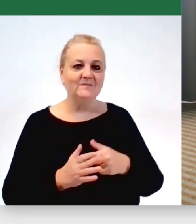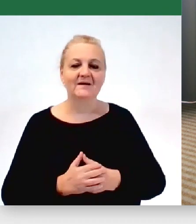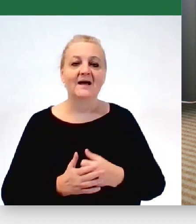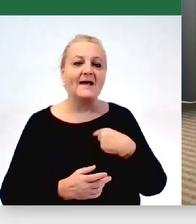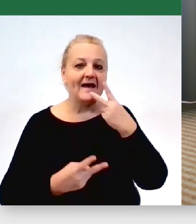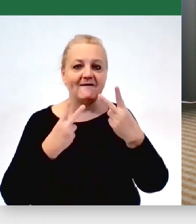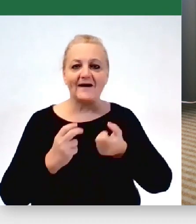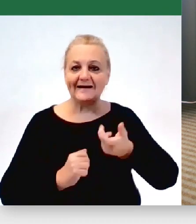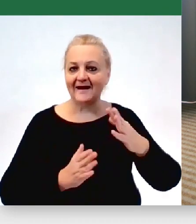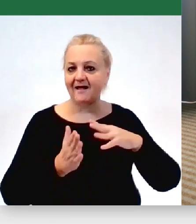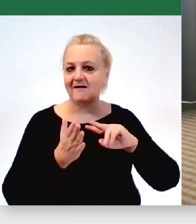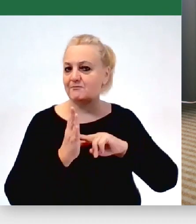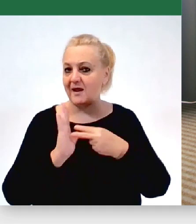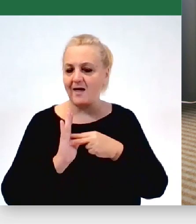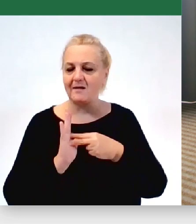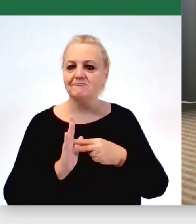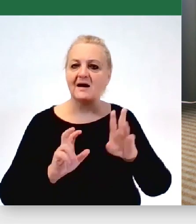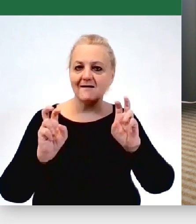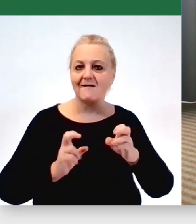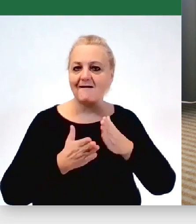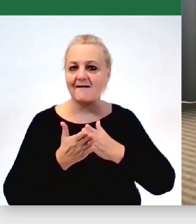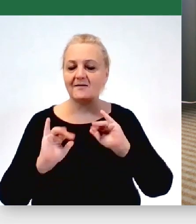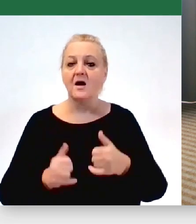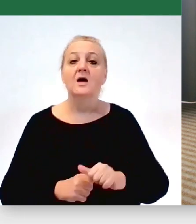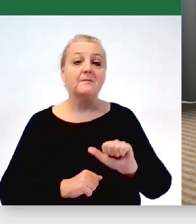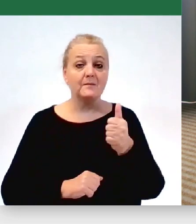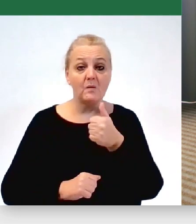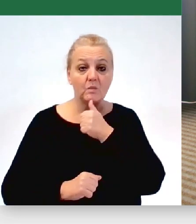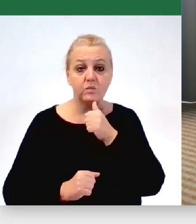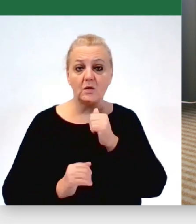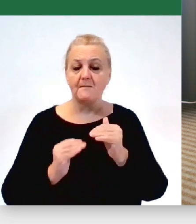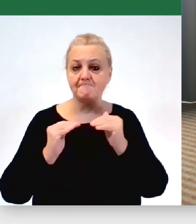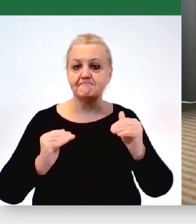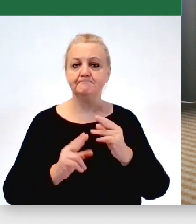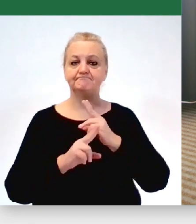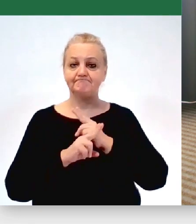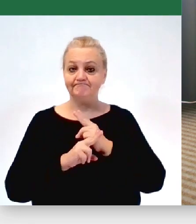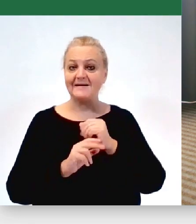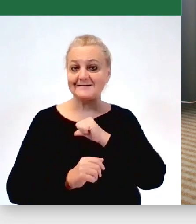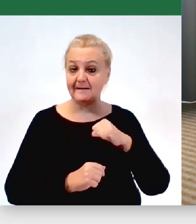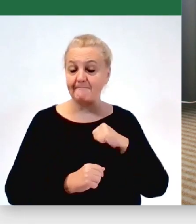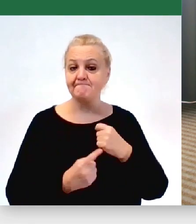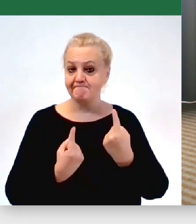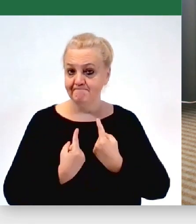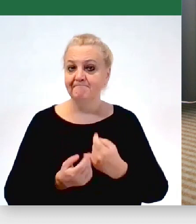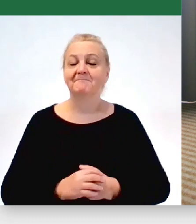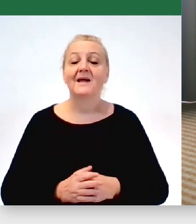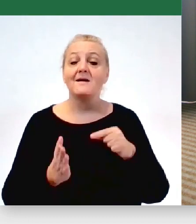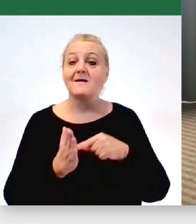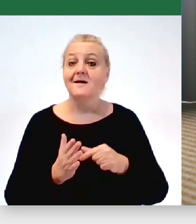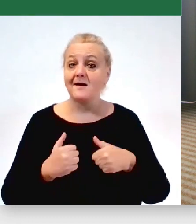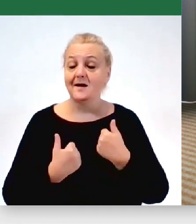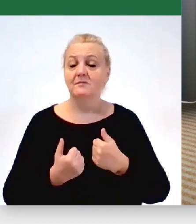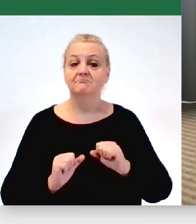strategii radzenia sobie z kryzysami. Po pierwsze próbę wysokiego poziomu zachowania autonomii po to, żeby zachować